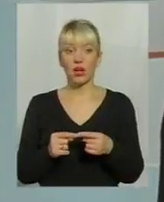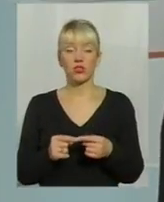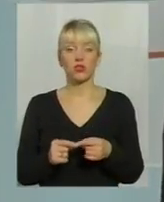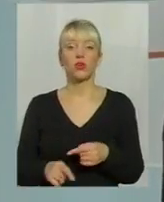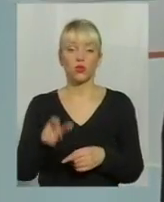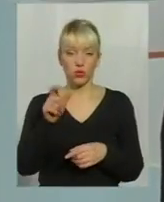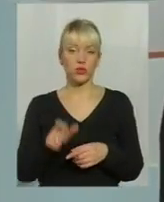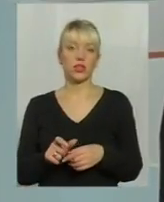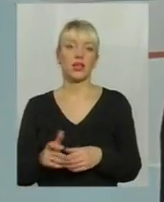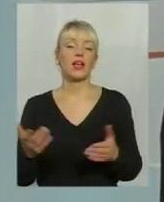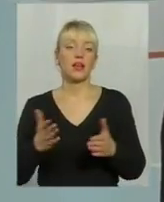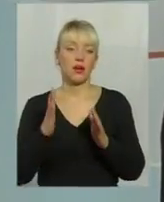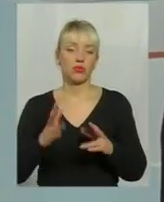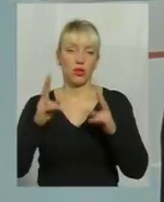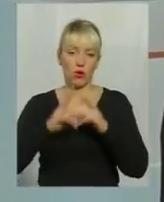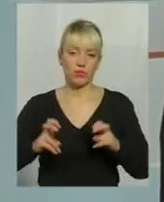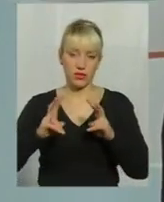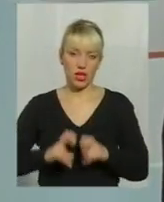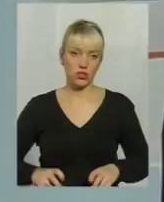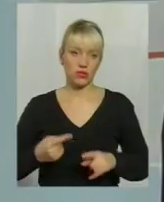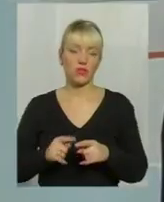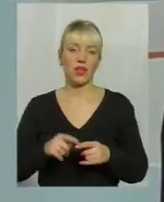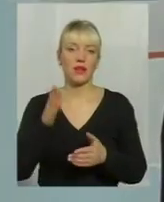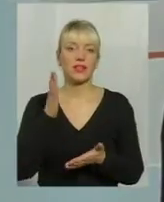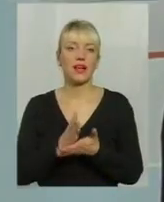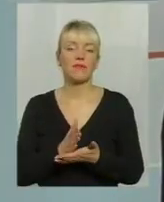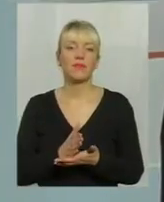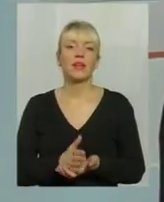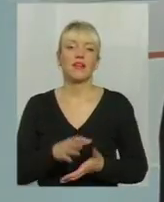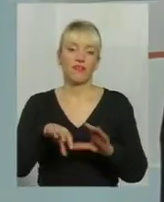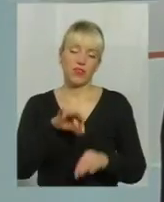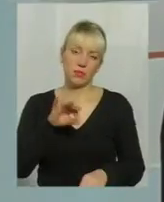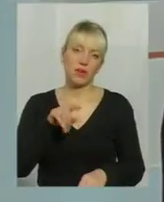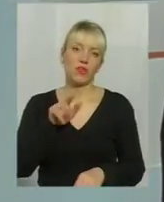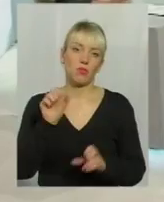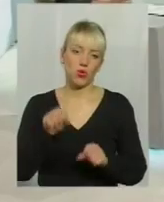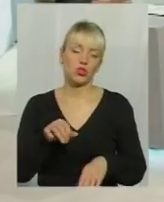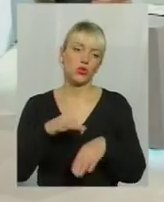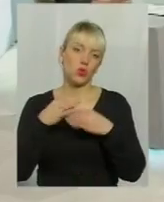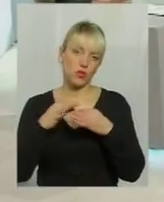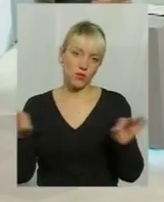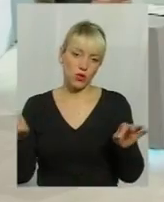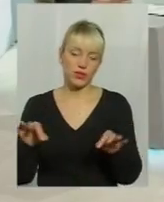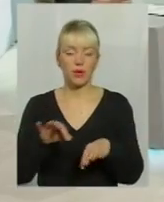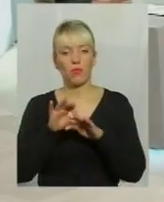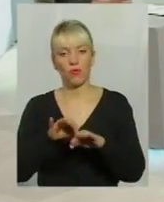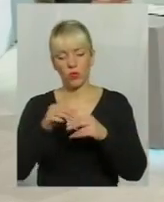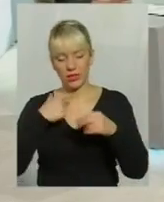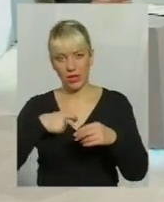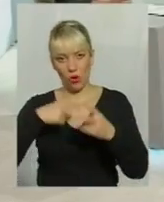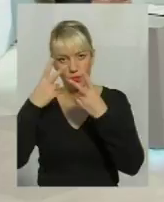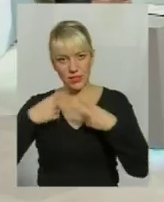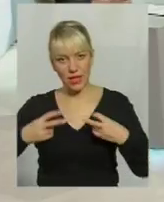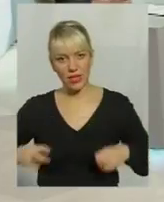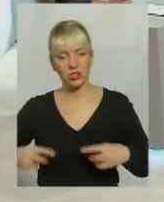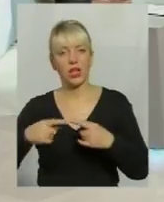людина, яка буде обстежуватись, вона має вибір. Вона може дозволити проводити обстеження, або не дозволити. Але це